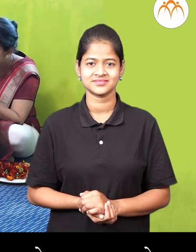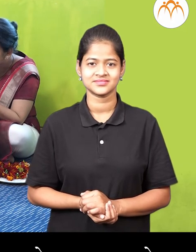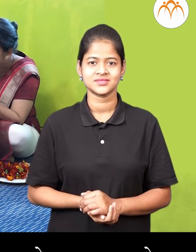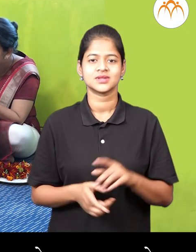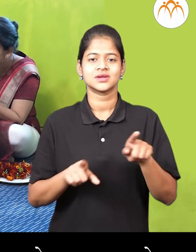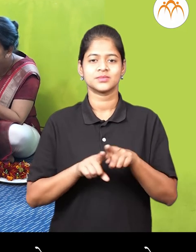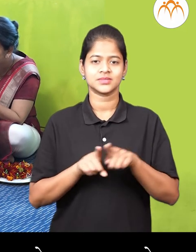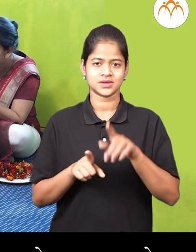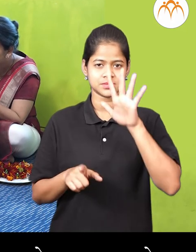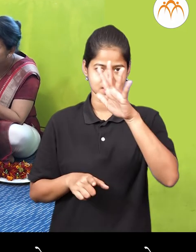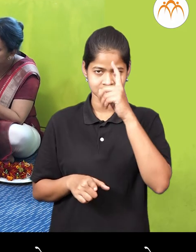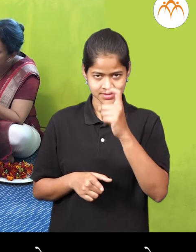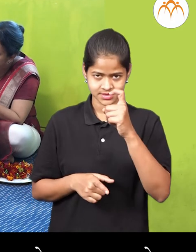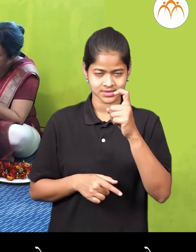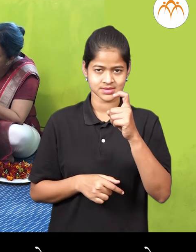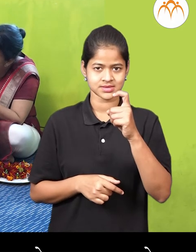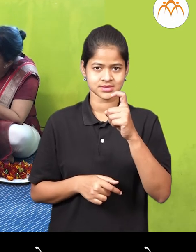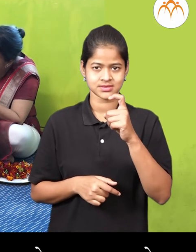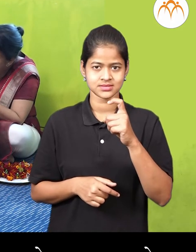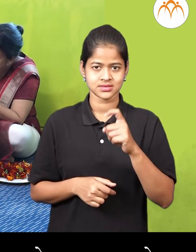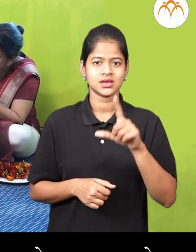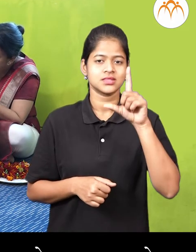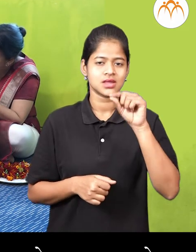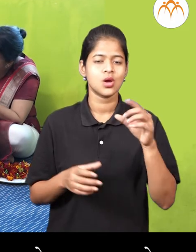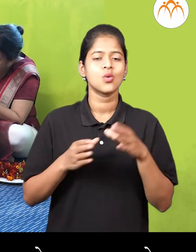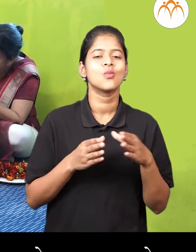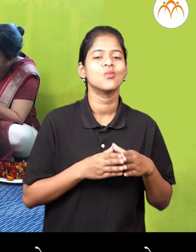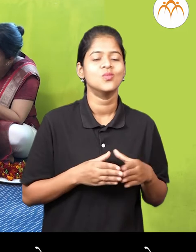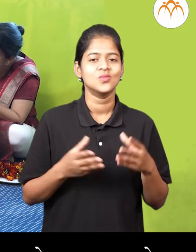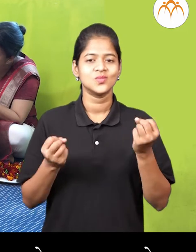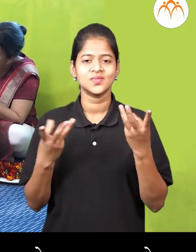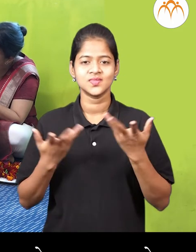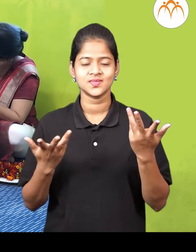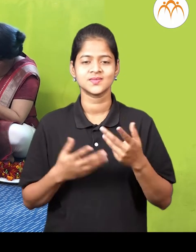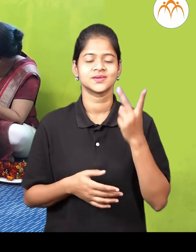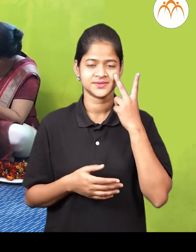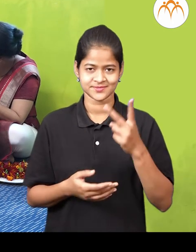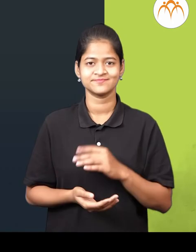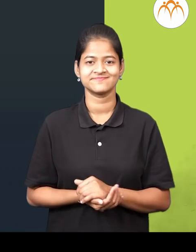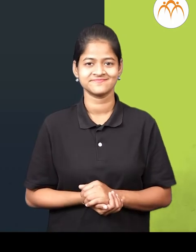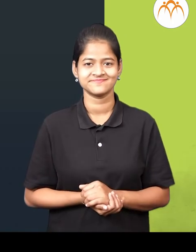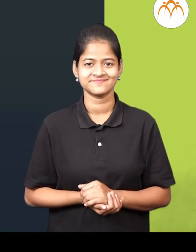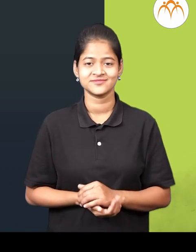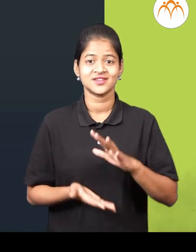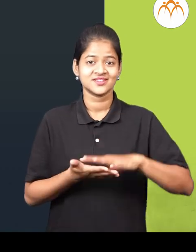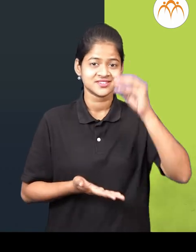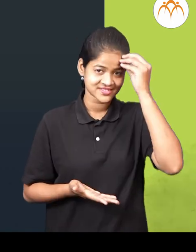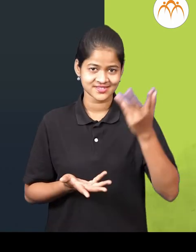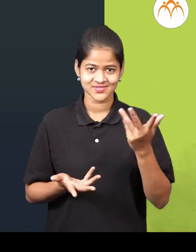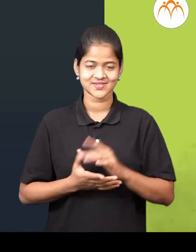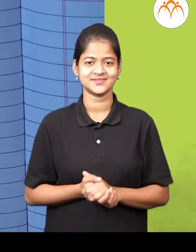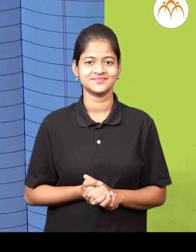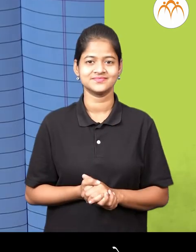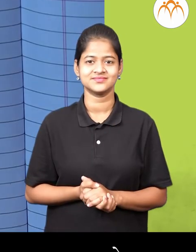57 मधे दहा से किती गाठ होता ते करूं बगा बर हौ आपण काई शिकलू?